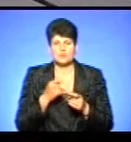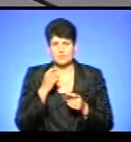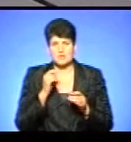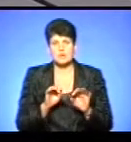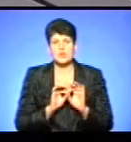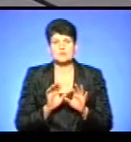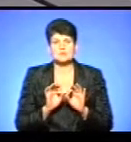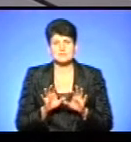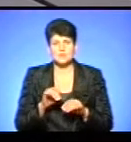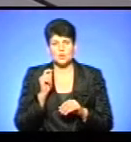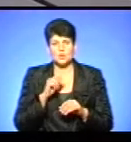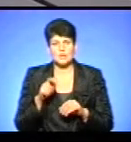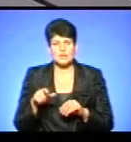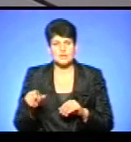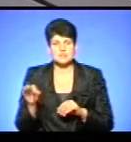розказати українцям